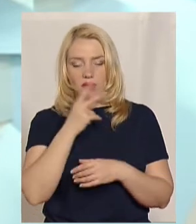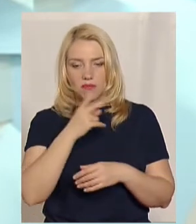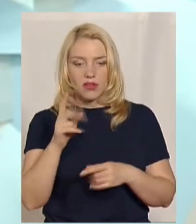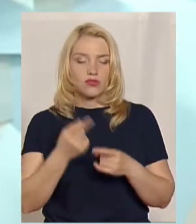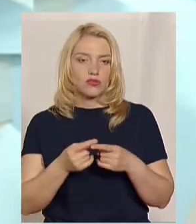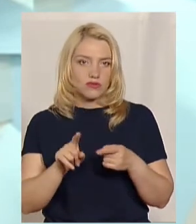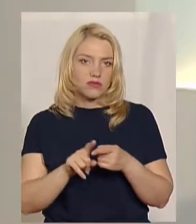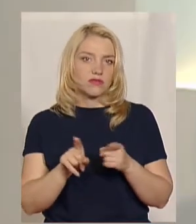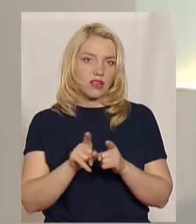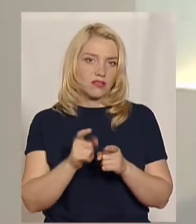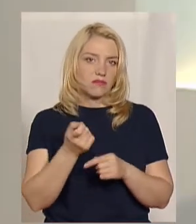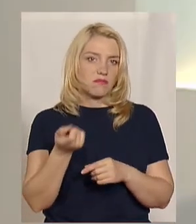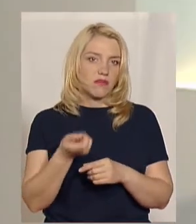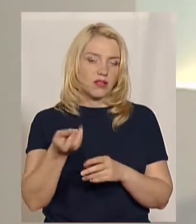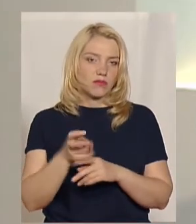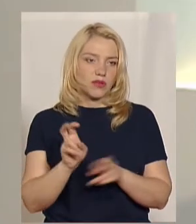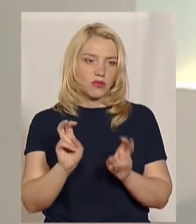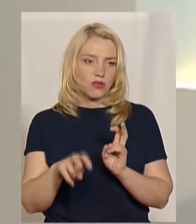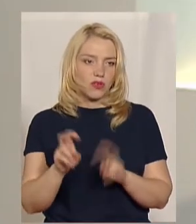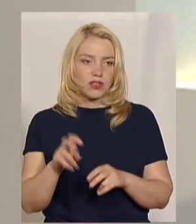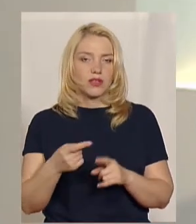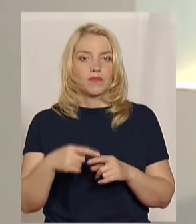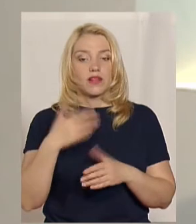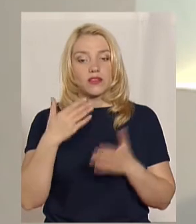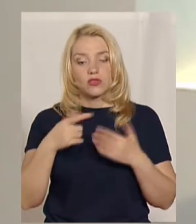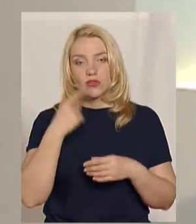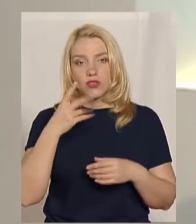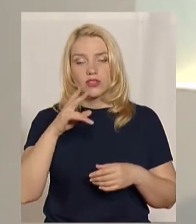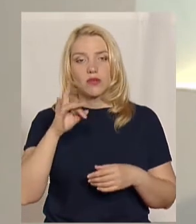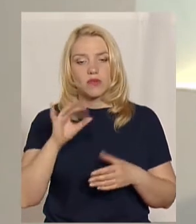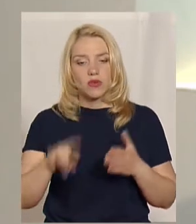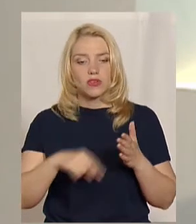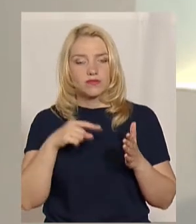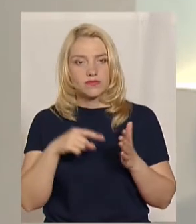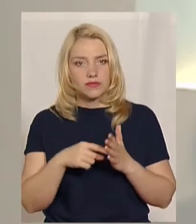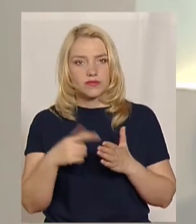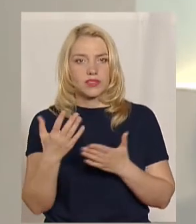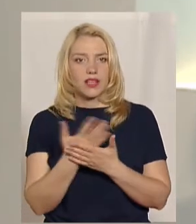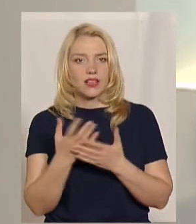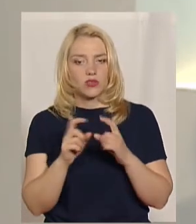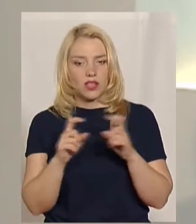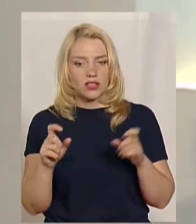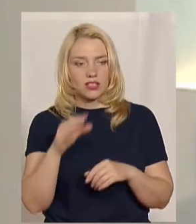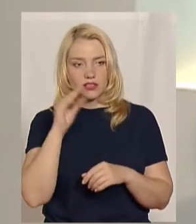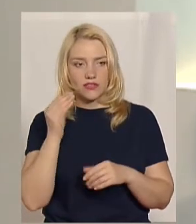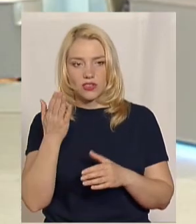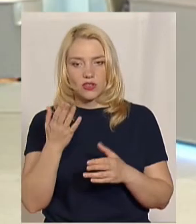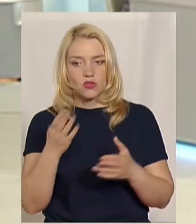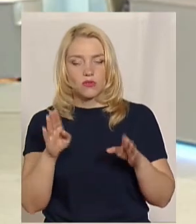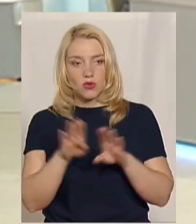зараз. А якщо говорити… Це муніципальний, власне, кінотеатр імені Шевченка. А якщо порівнювати з